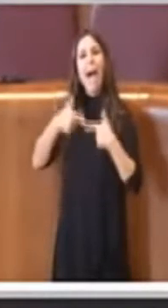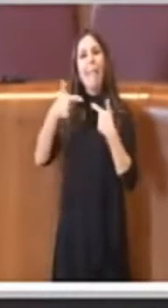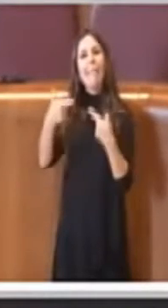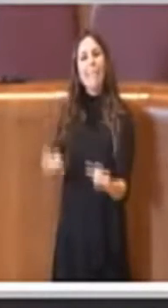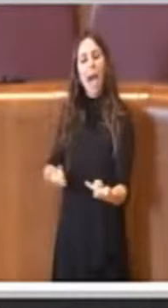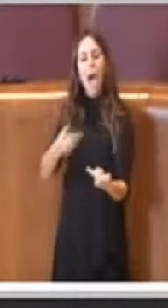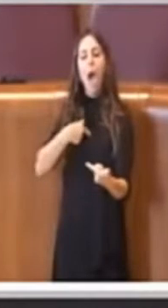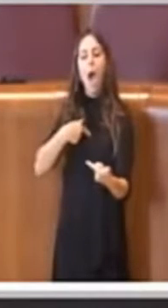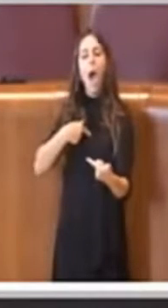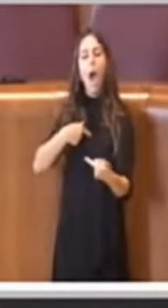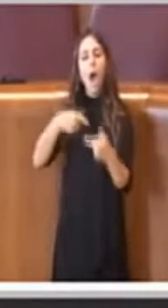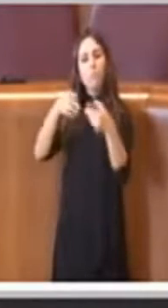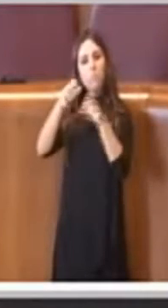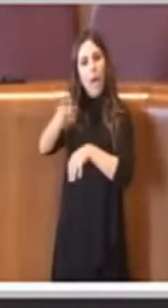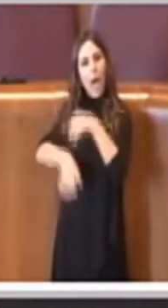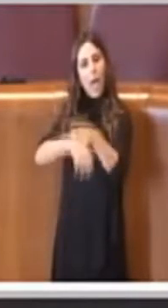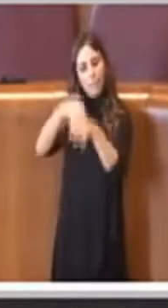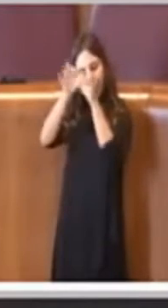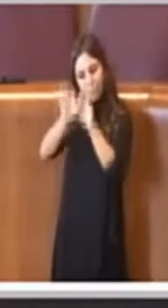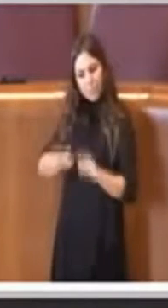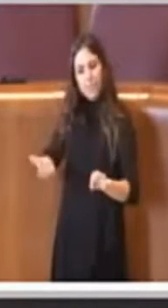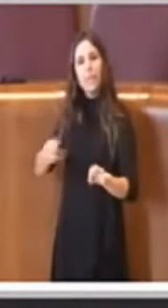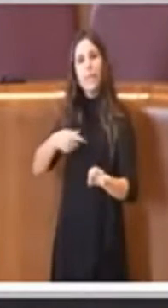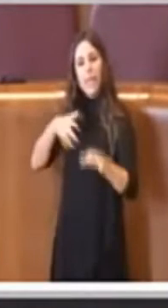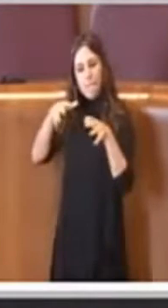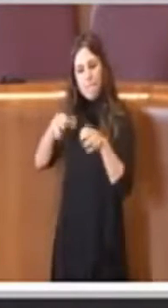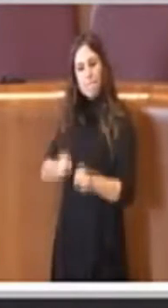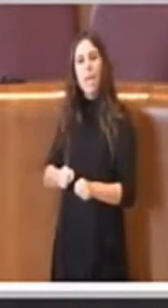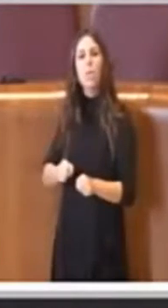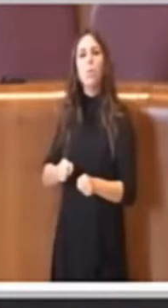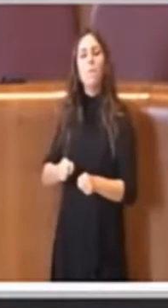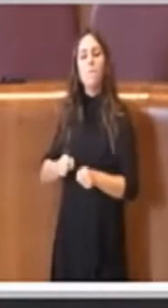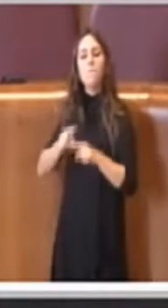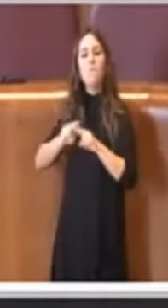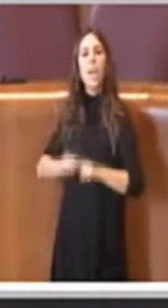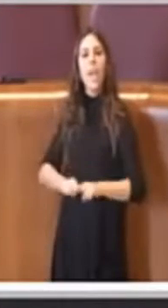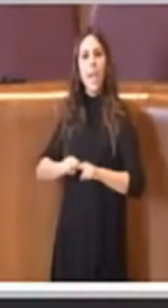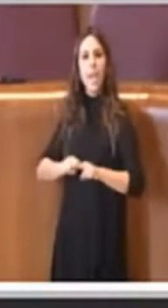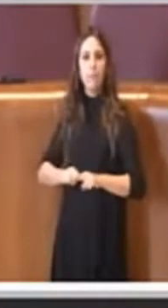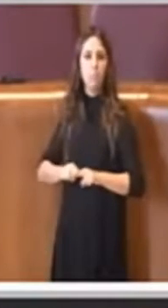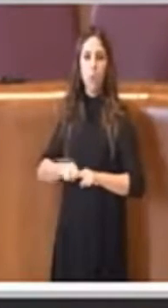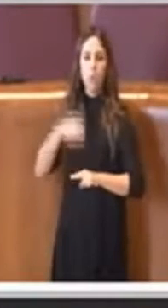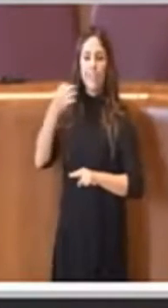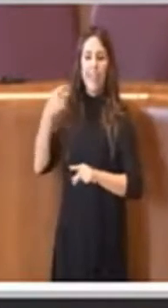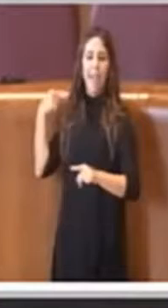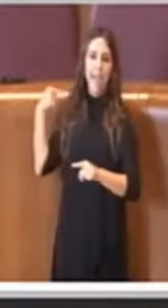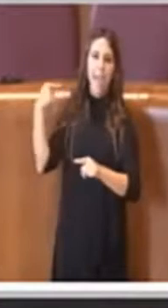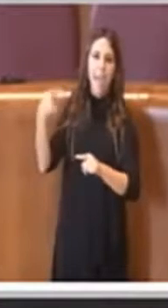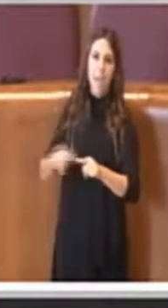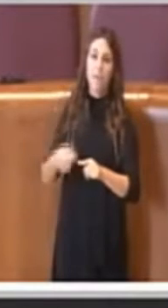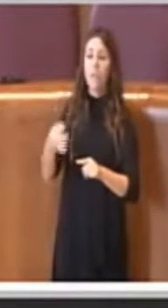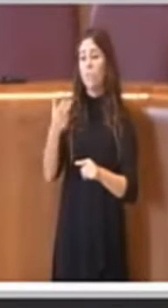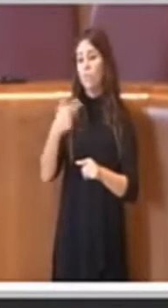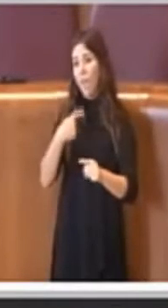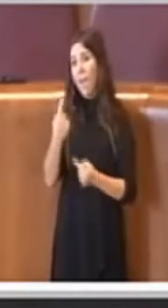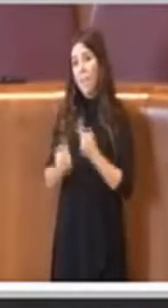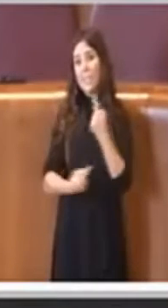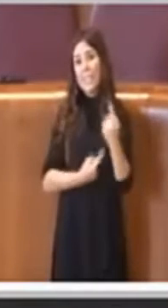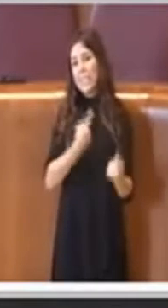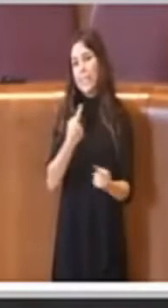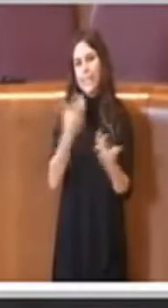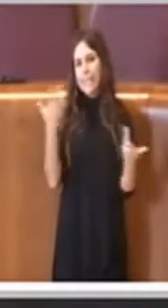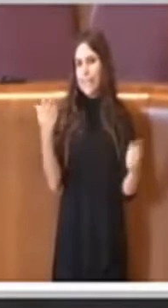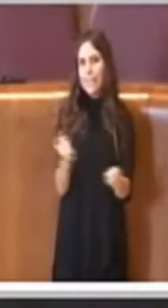impegno fermo, costante, nonostante ci sia stato questo evento increscioso che c'è